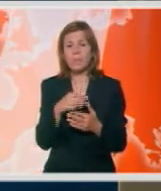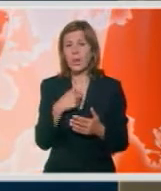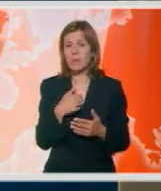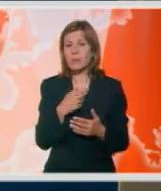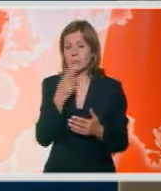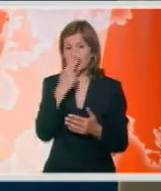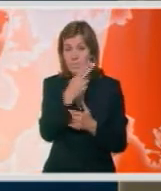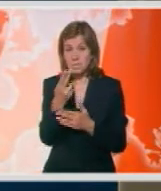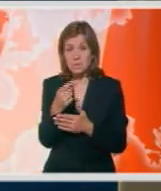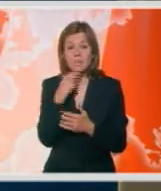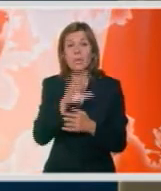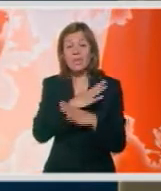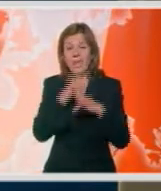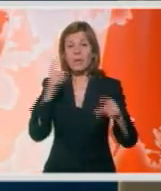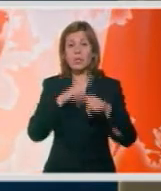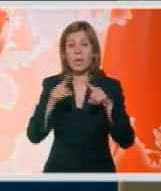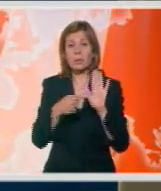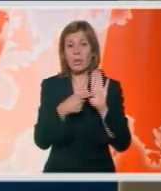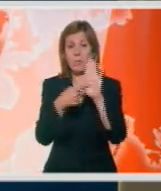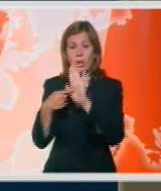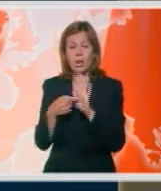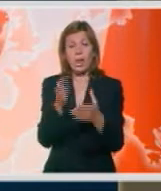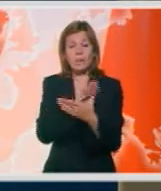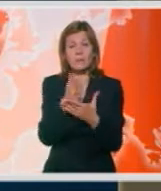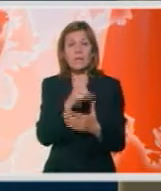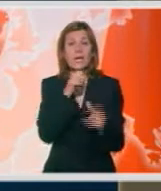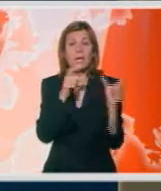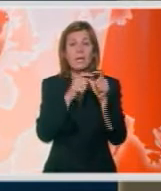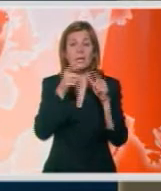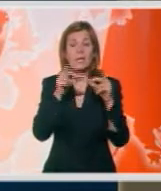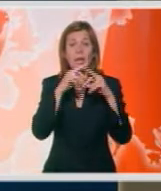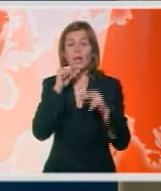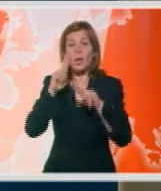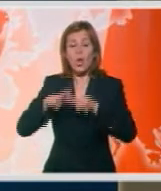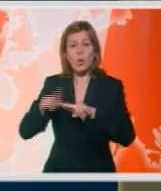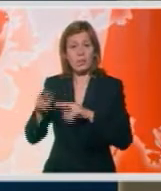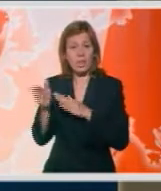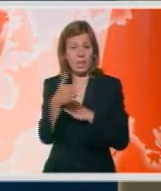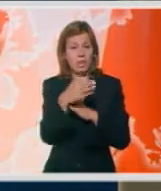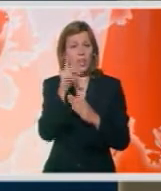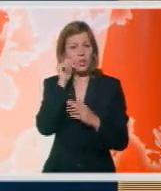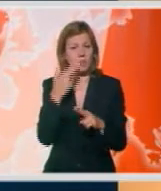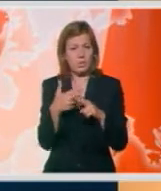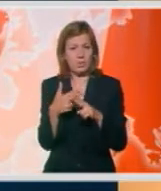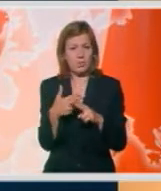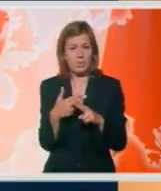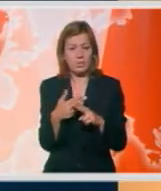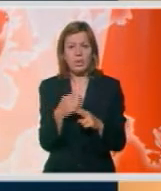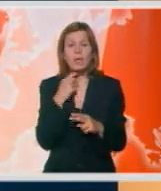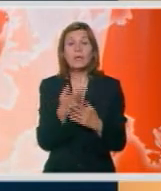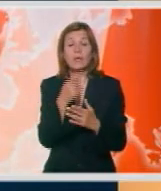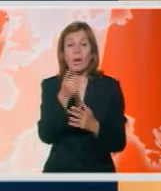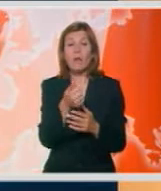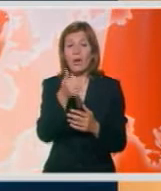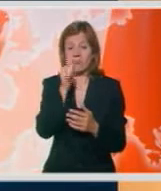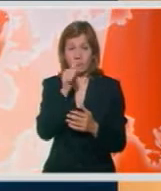DNA, ali najveće razlike se pokazale između istarskih i ostalih tih čovečih ribica. Iako spada u